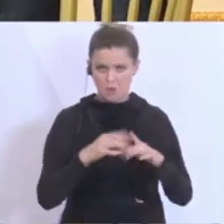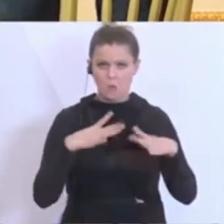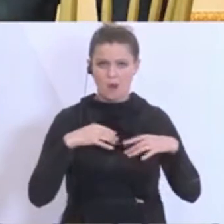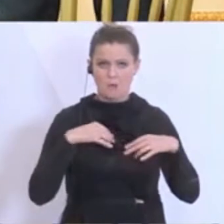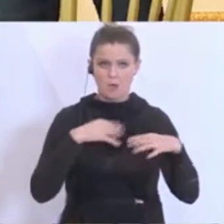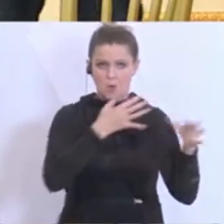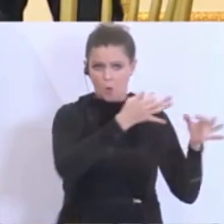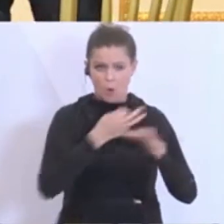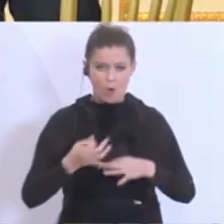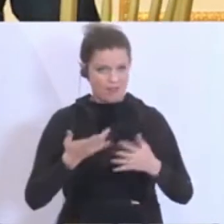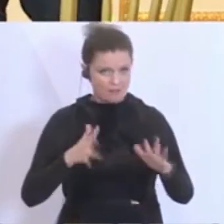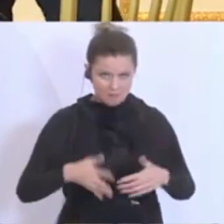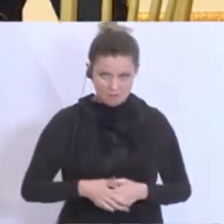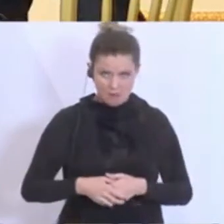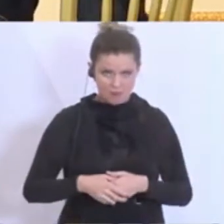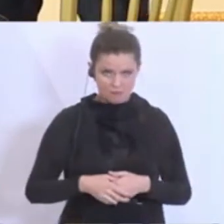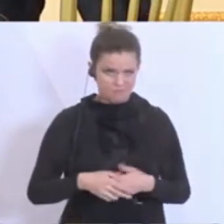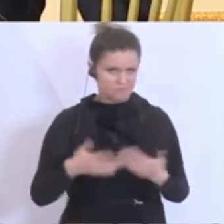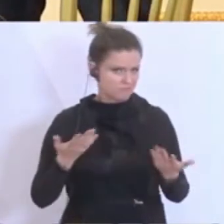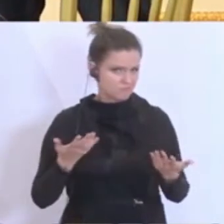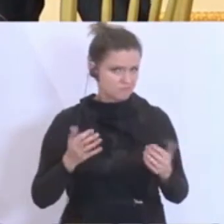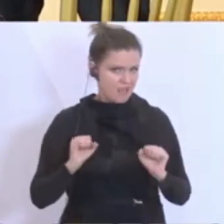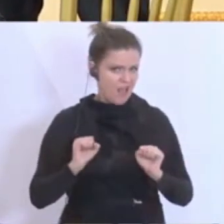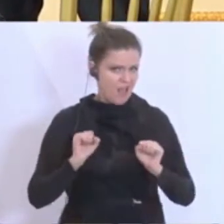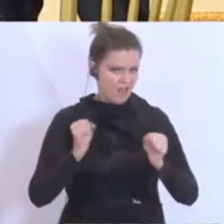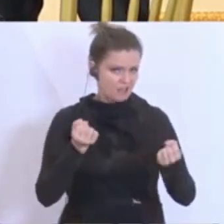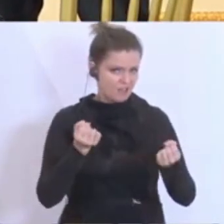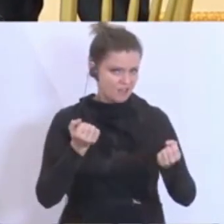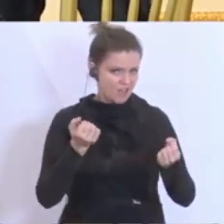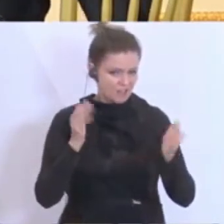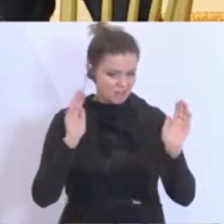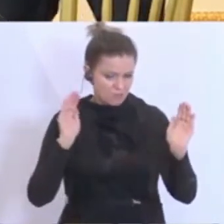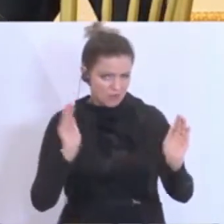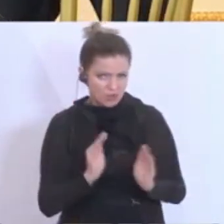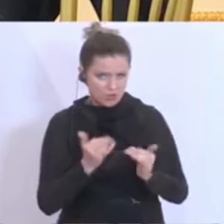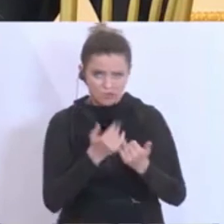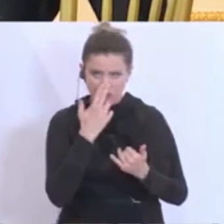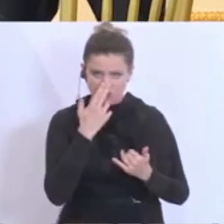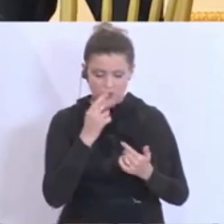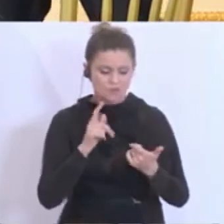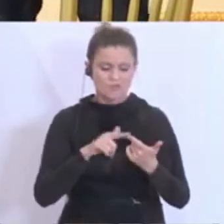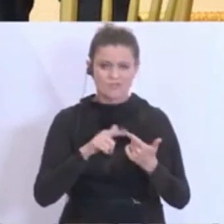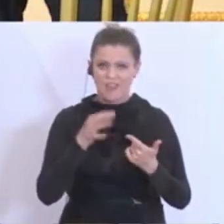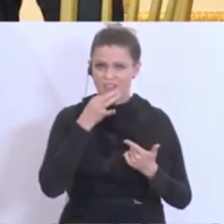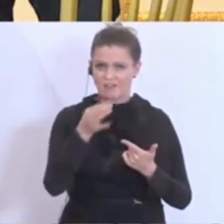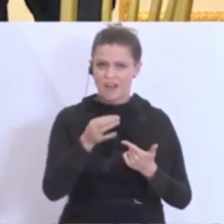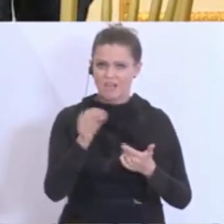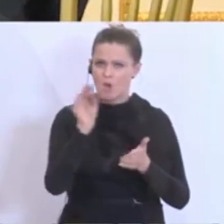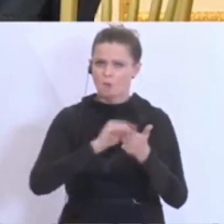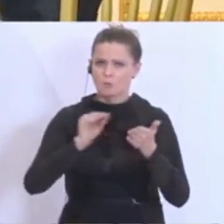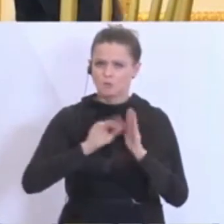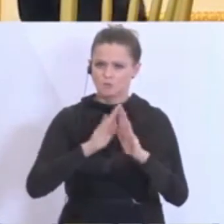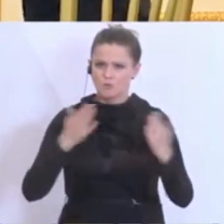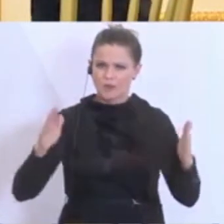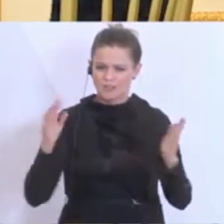zurückgeholt. Auf welche Aktivitäten beschränkt sich das? Und zweite Frage, in einer Broschüre von Ihnen